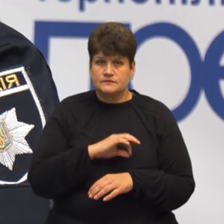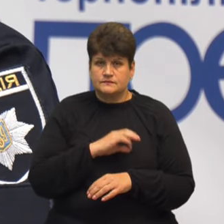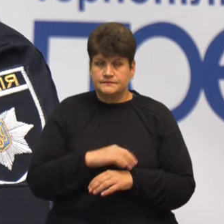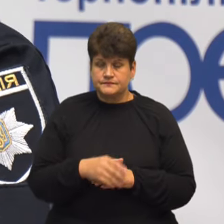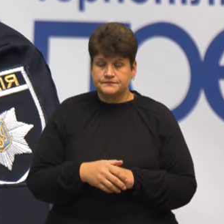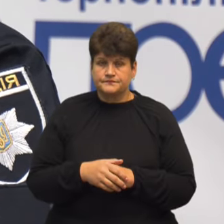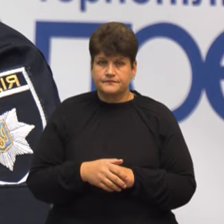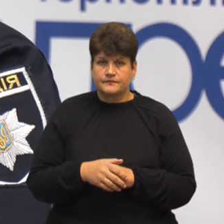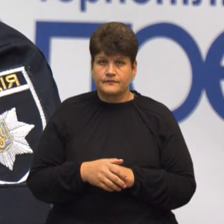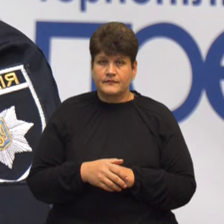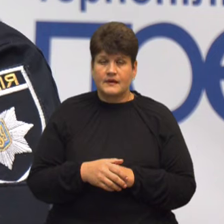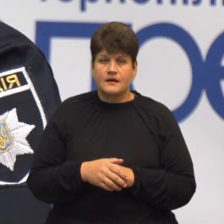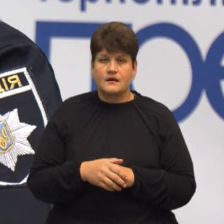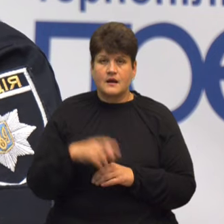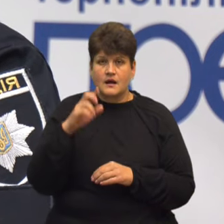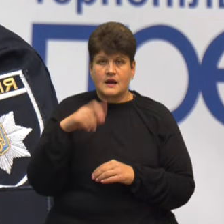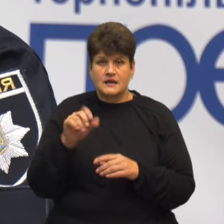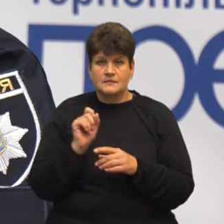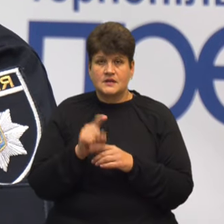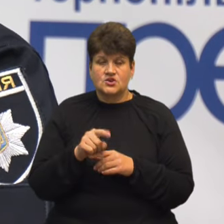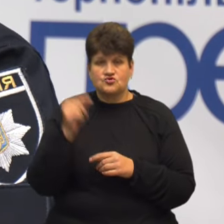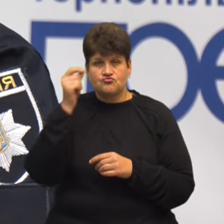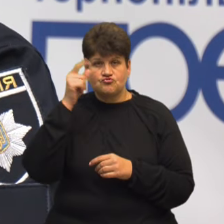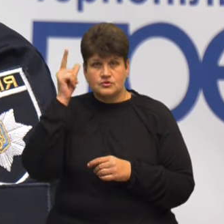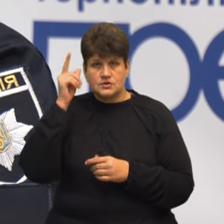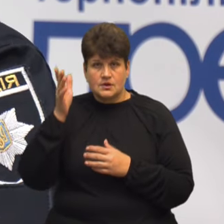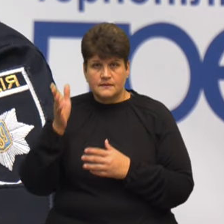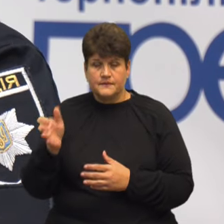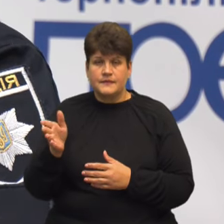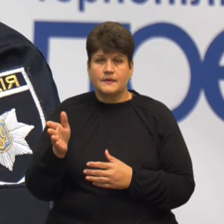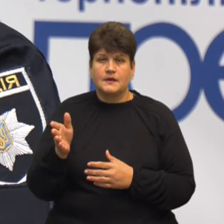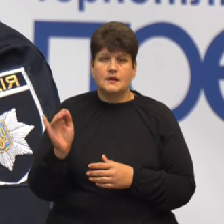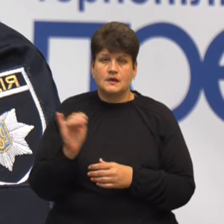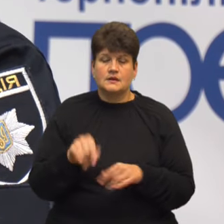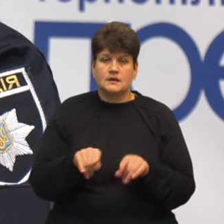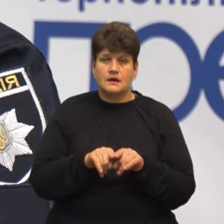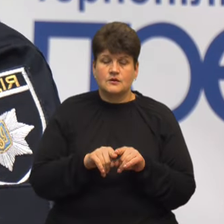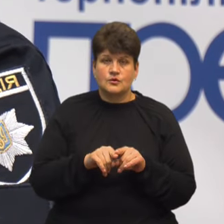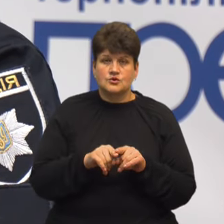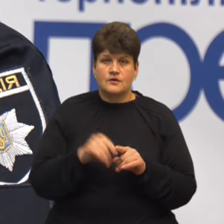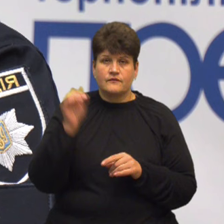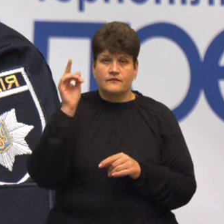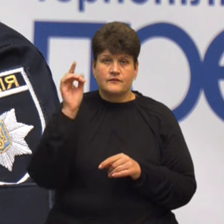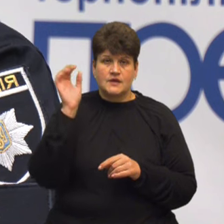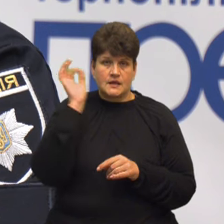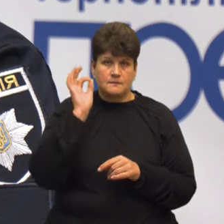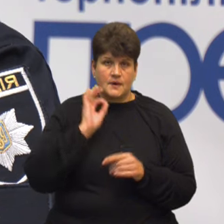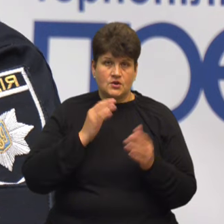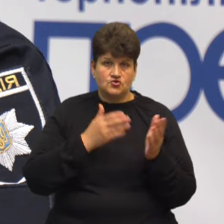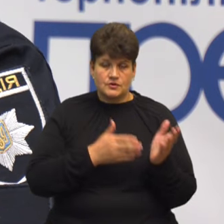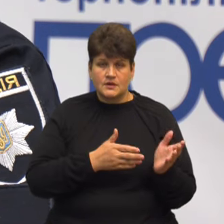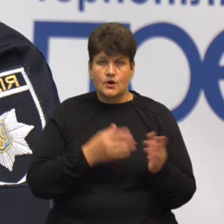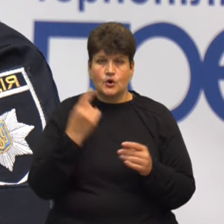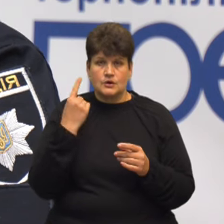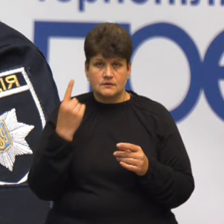країни призначення – це Чеська Республіка, а також Республіка Німеччина Одне провадження